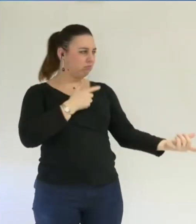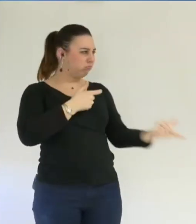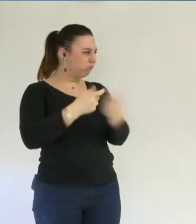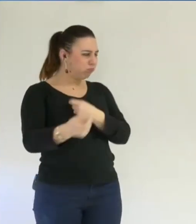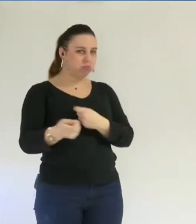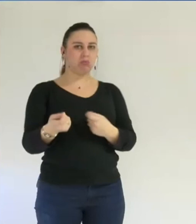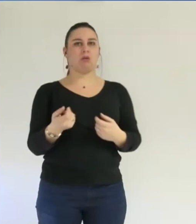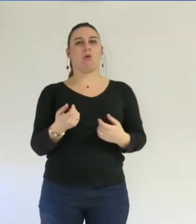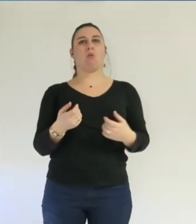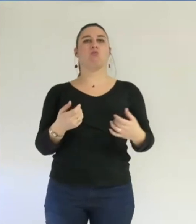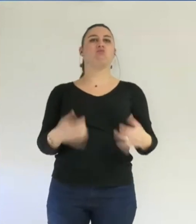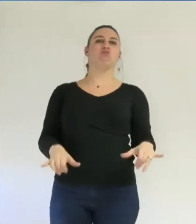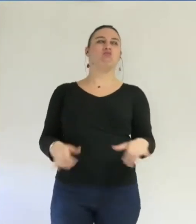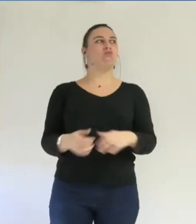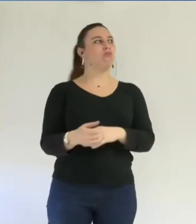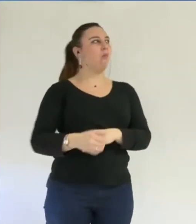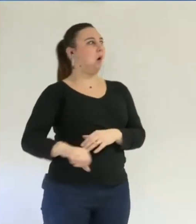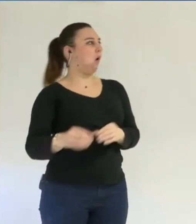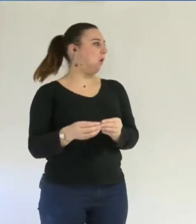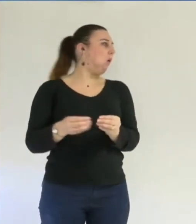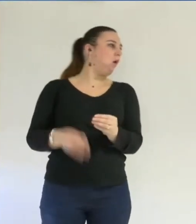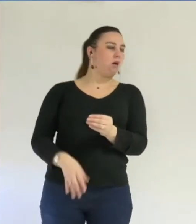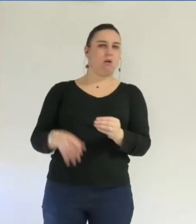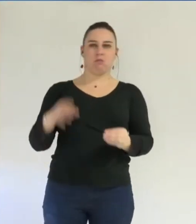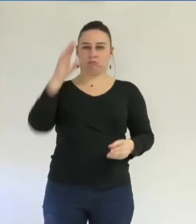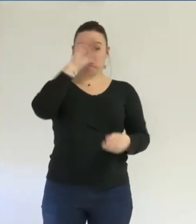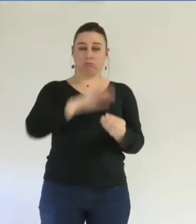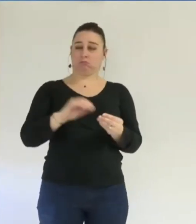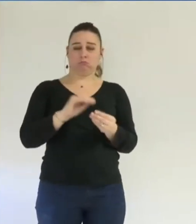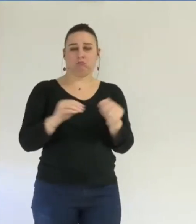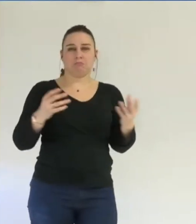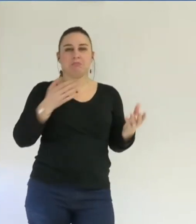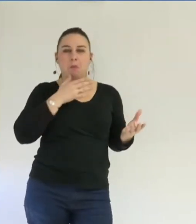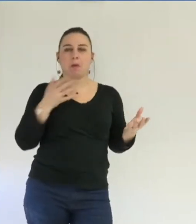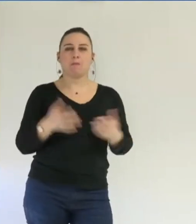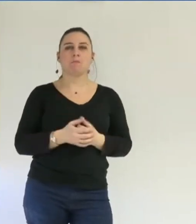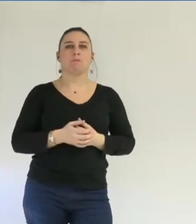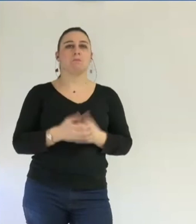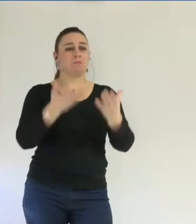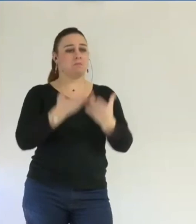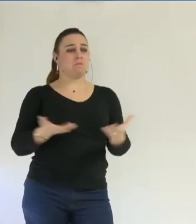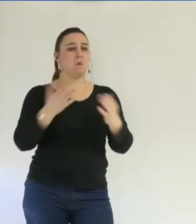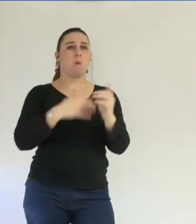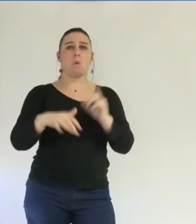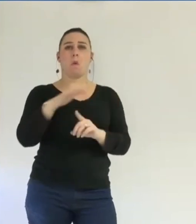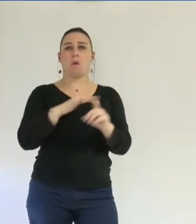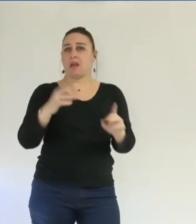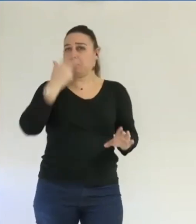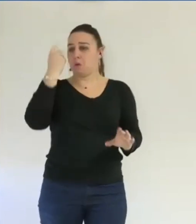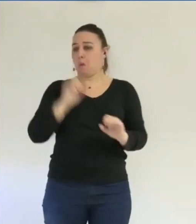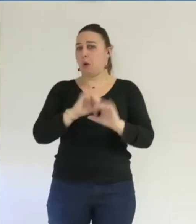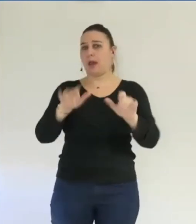laxiste dans ce dossier. Dans ce contexte, vous comprendrez que les